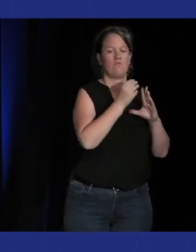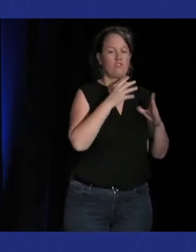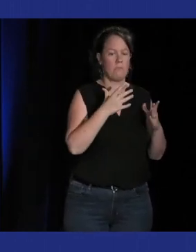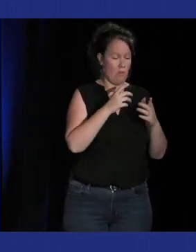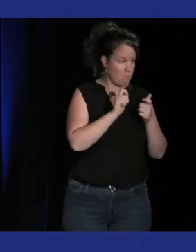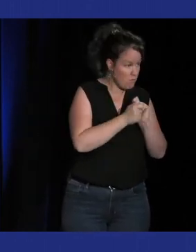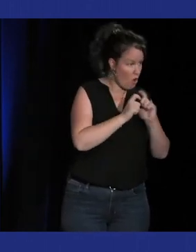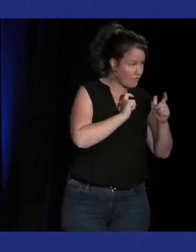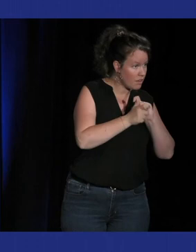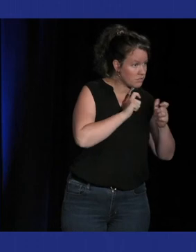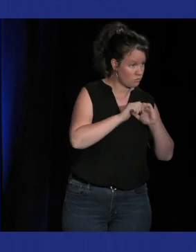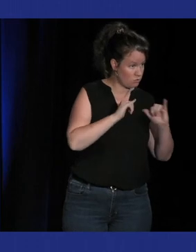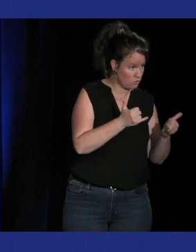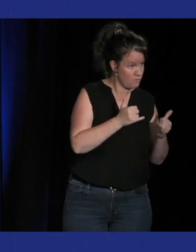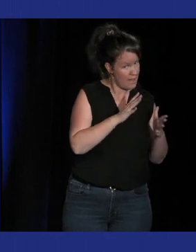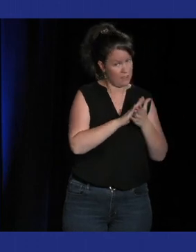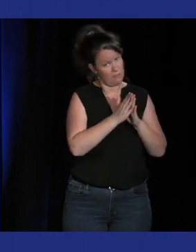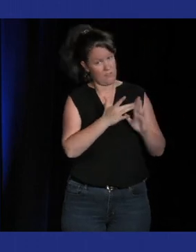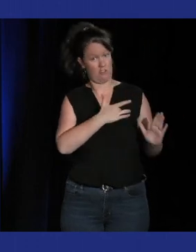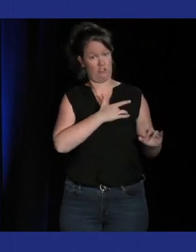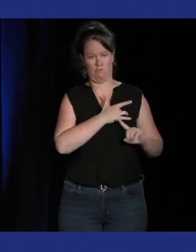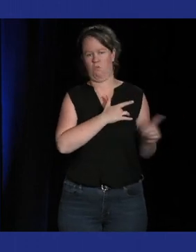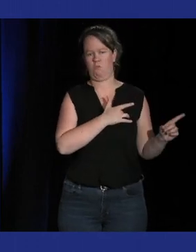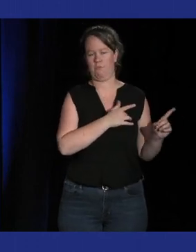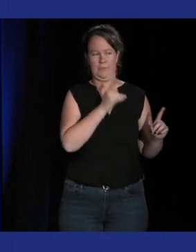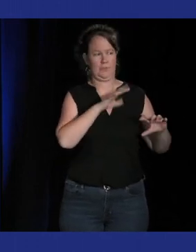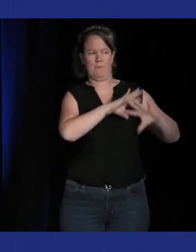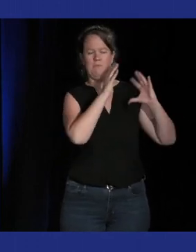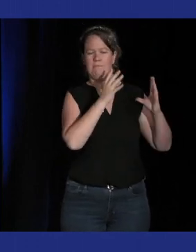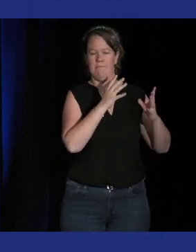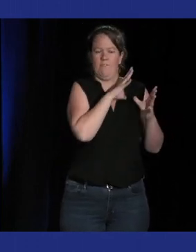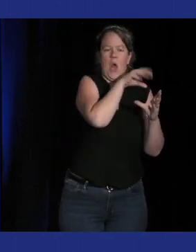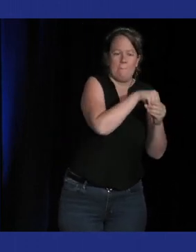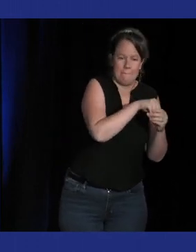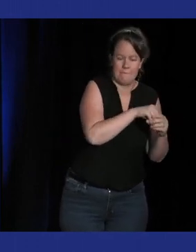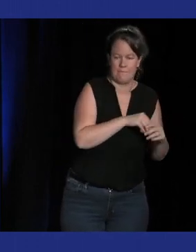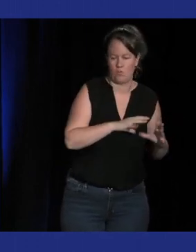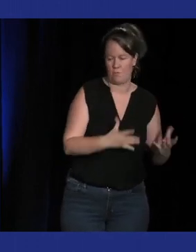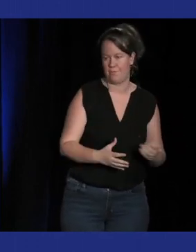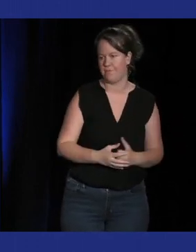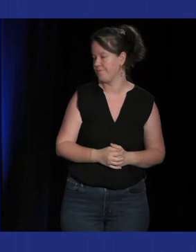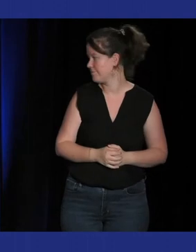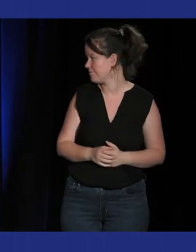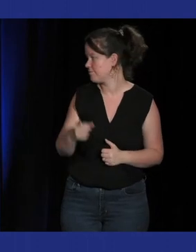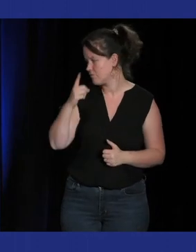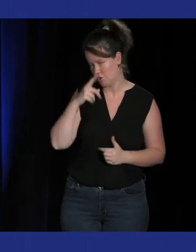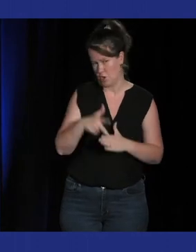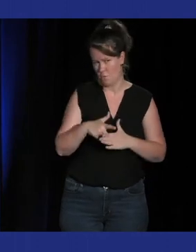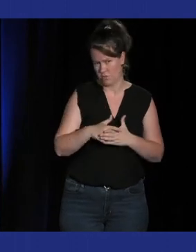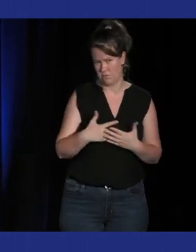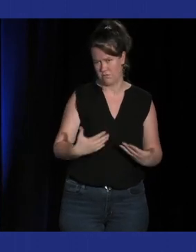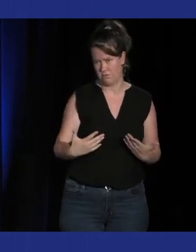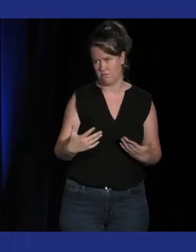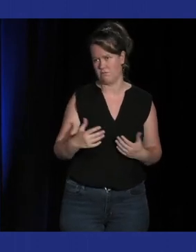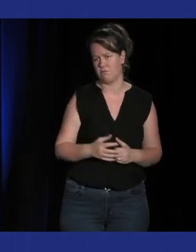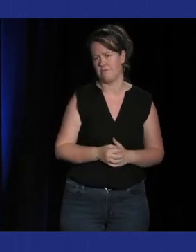sans que ce soit vraiment le coeur du jeu et puis je pense que ça c quelque chose qui commence à être intégré doucement alors je n pas d'exemple en